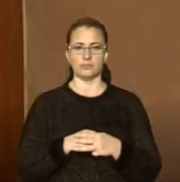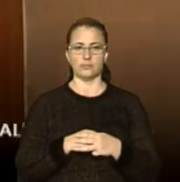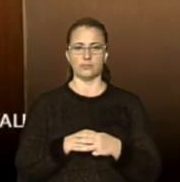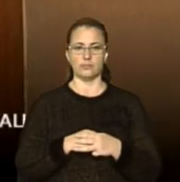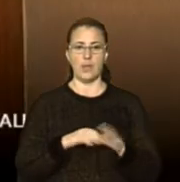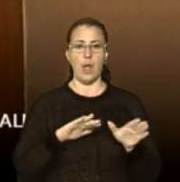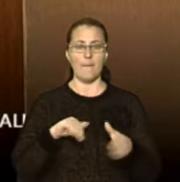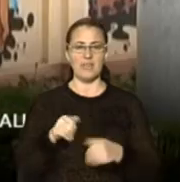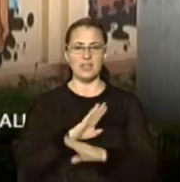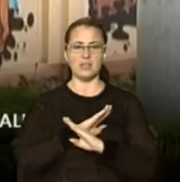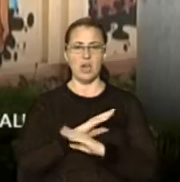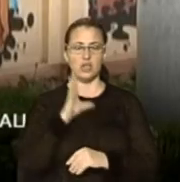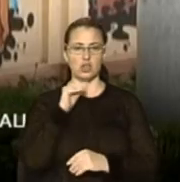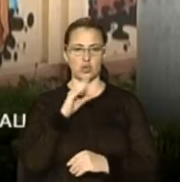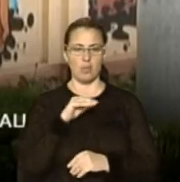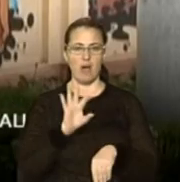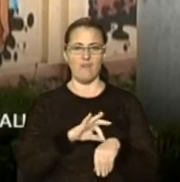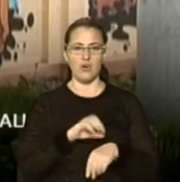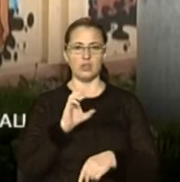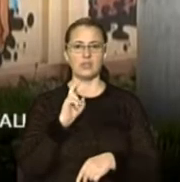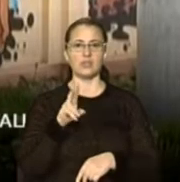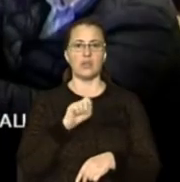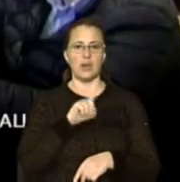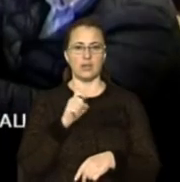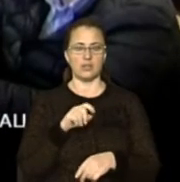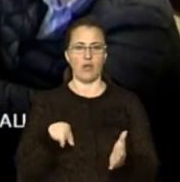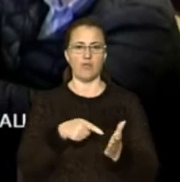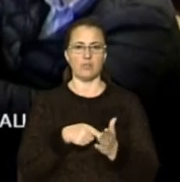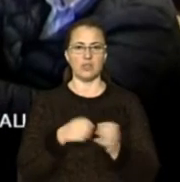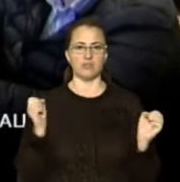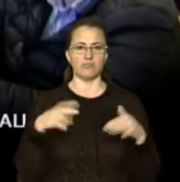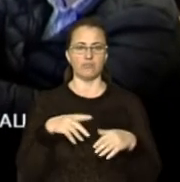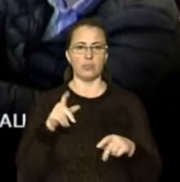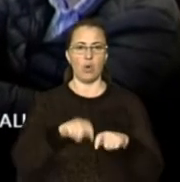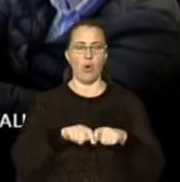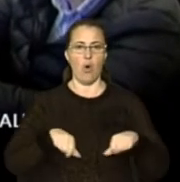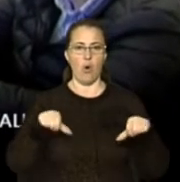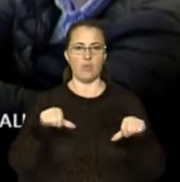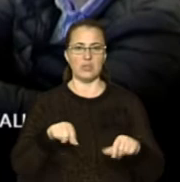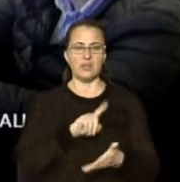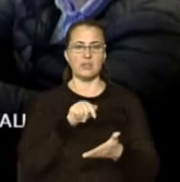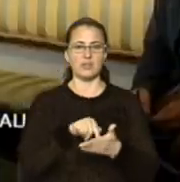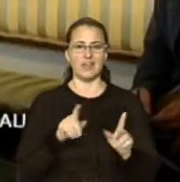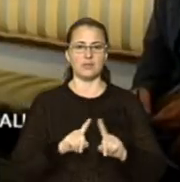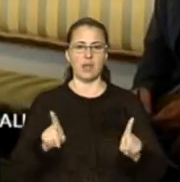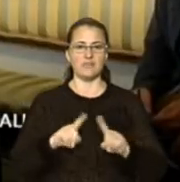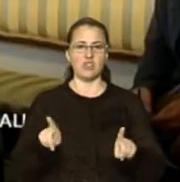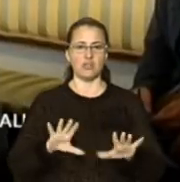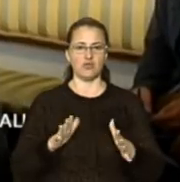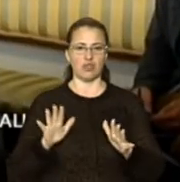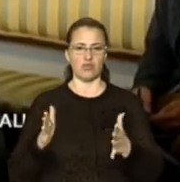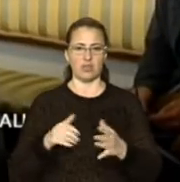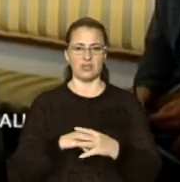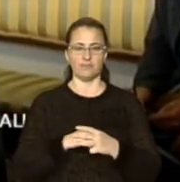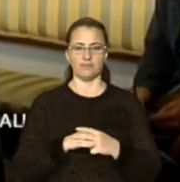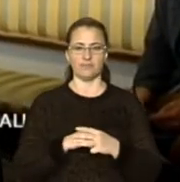Після смерті собаки хворого на сказ у місті зібрали комісію з питань надзвичайних ситуацій. Потрібно знайти